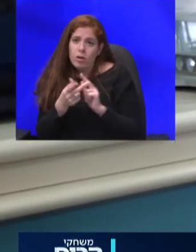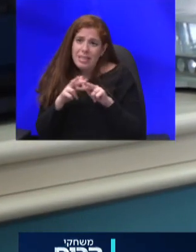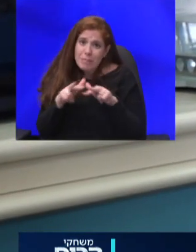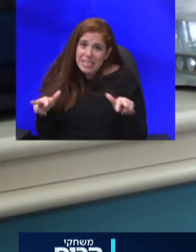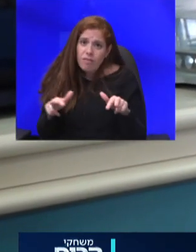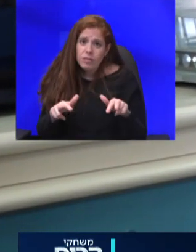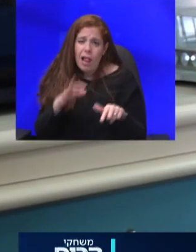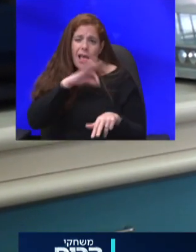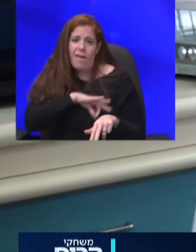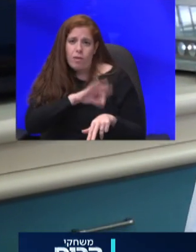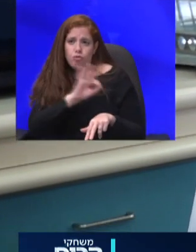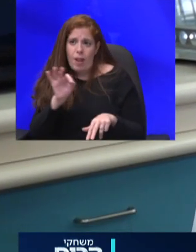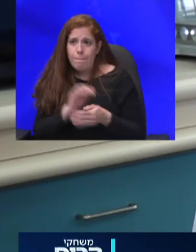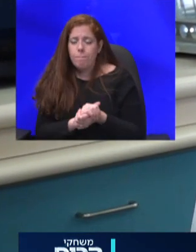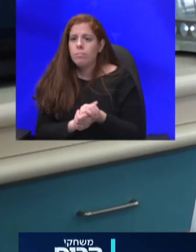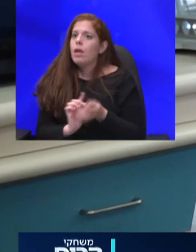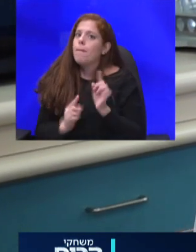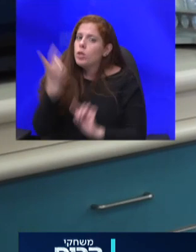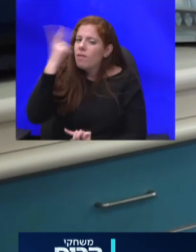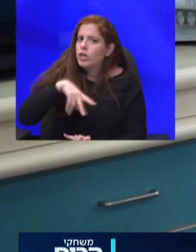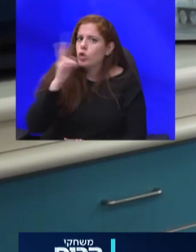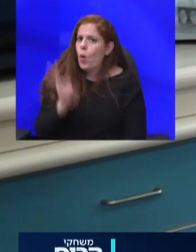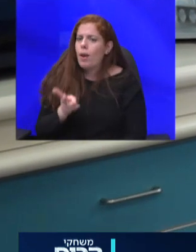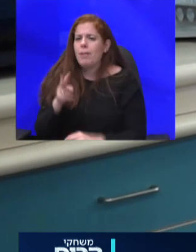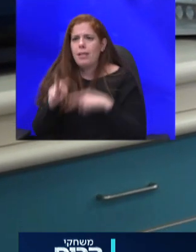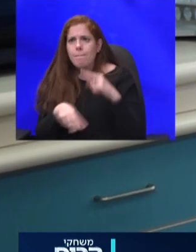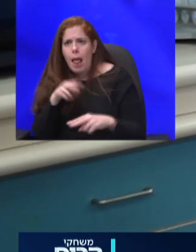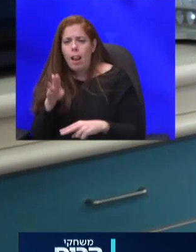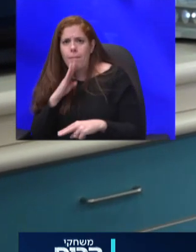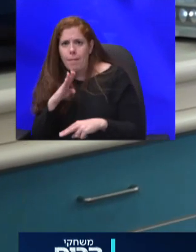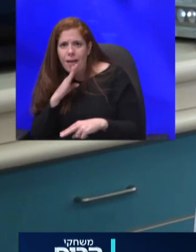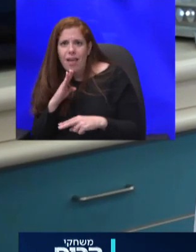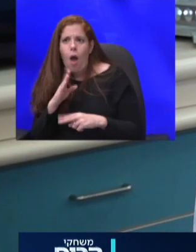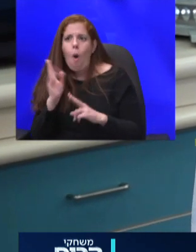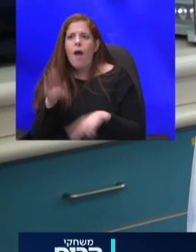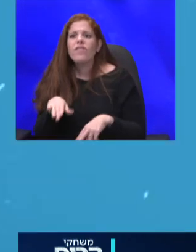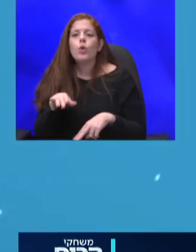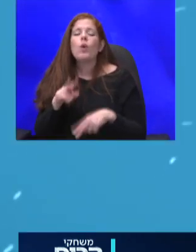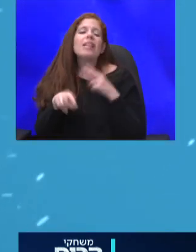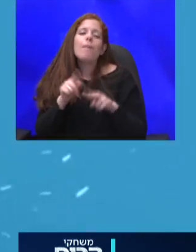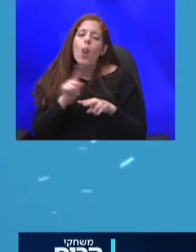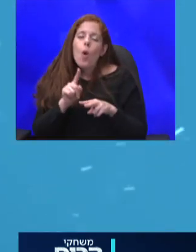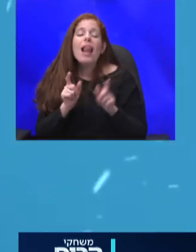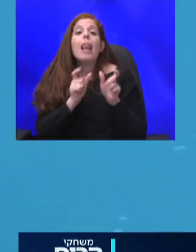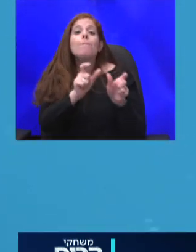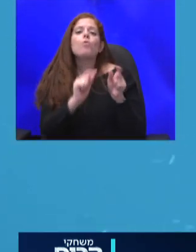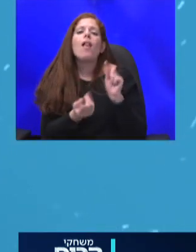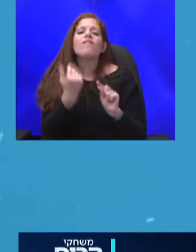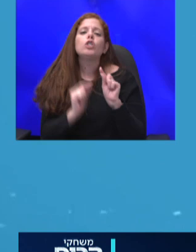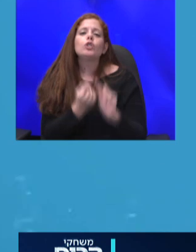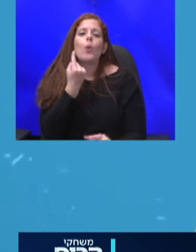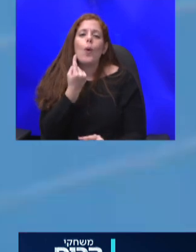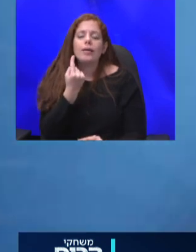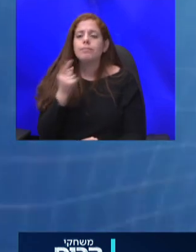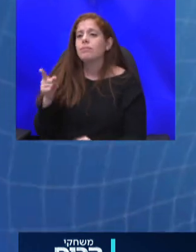הבנו שאנחנו יכולים לטפל בבעיה או אפילו המילה לטפל לא נכונה למנוע אותה לפני שהיא קורית חברת נזוס פארמה